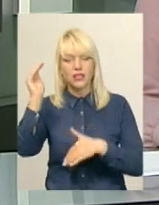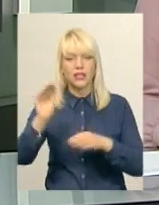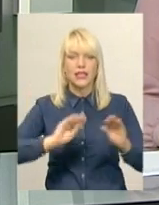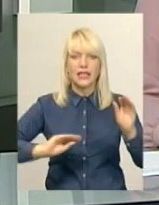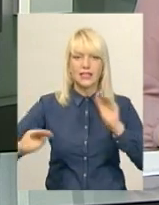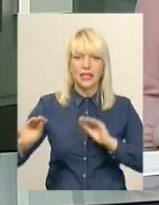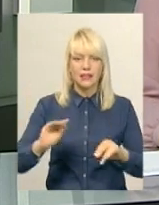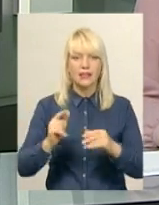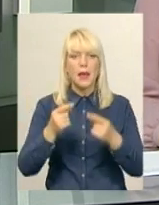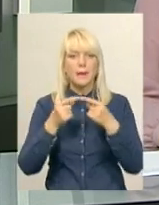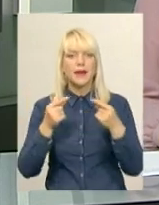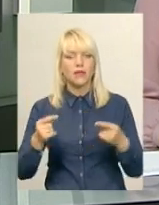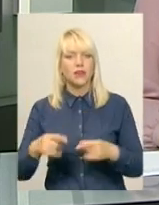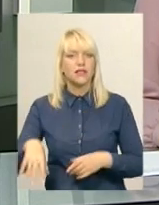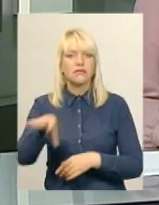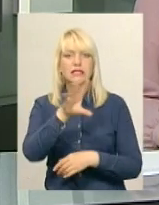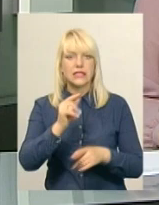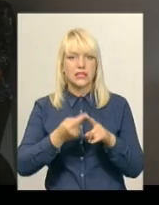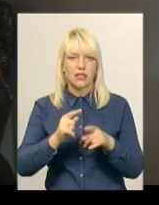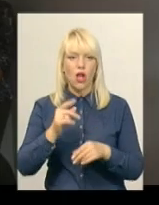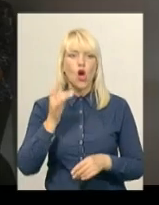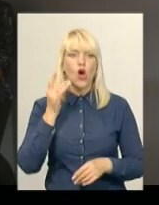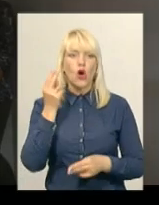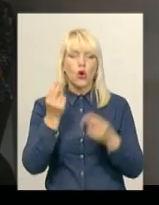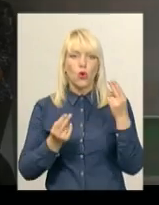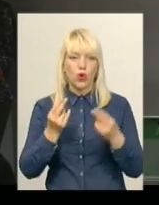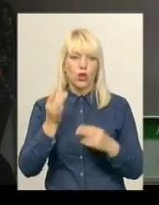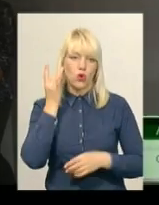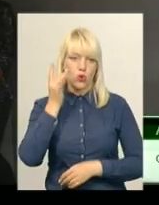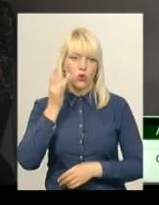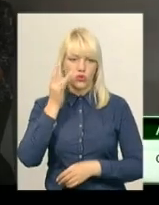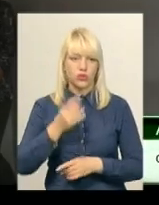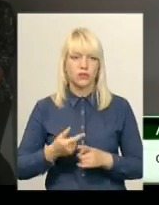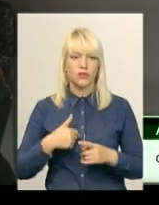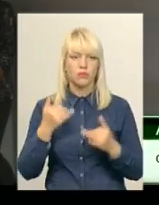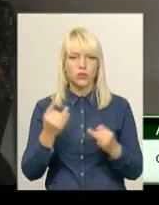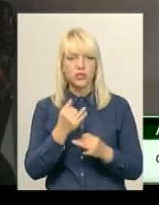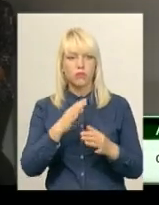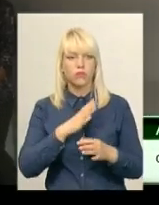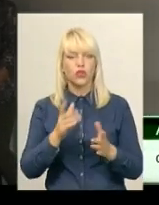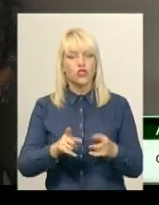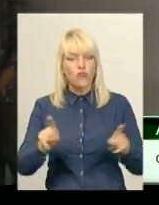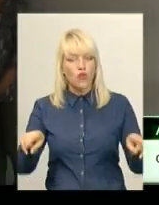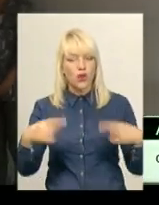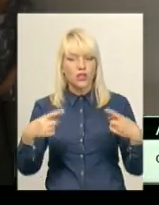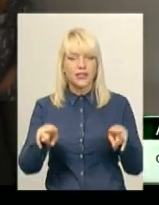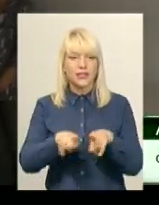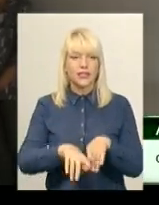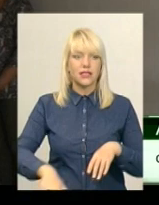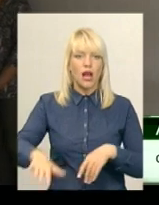предмети побуту. Усе рожевого кольору. Нам було цікаво створити якийсь такий простір, який